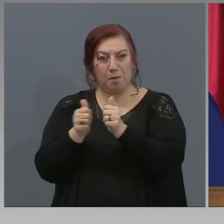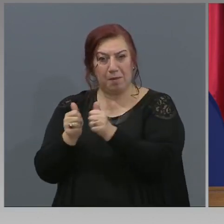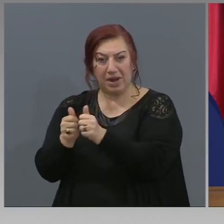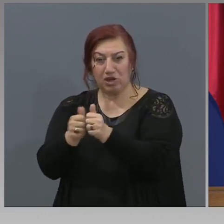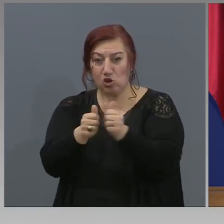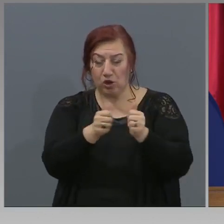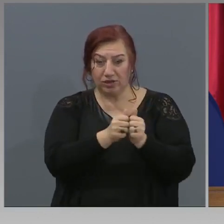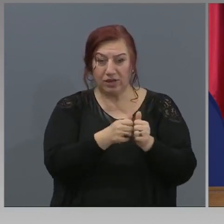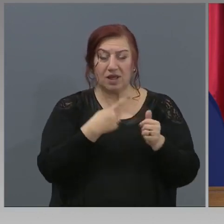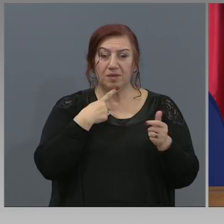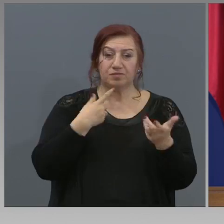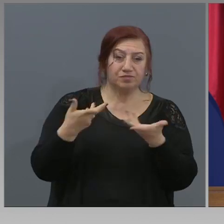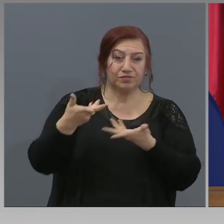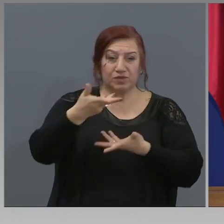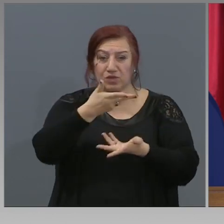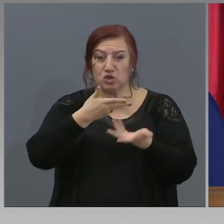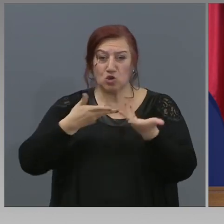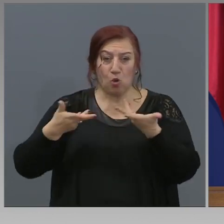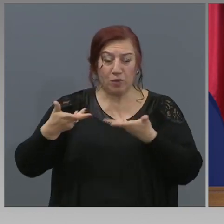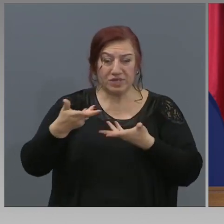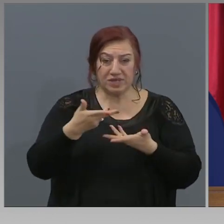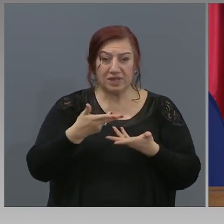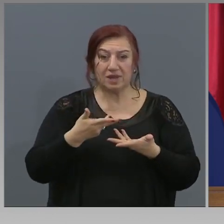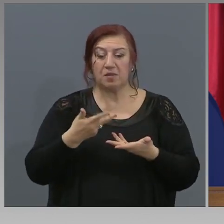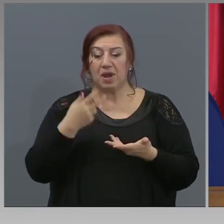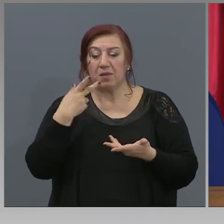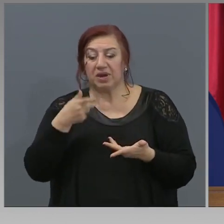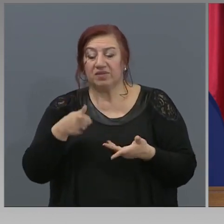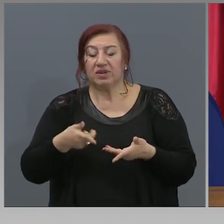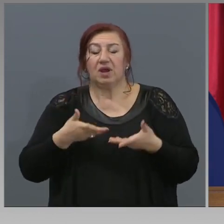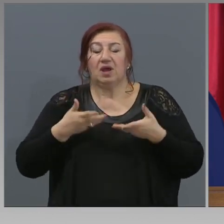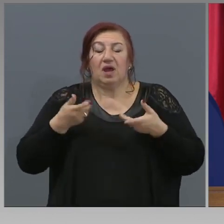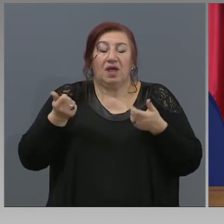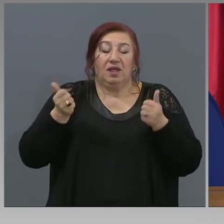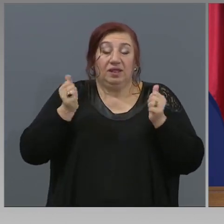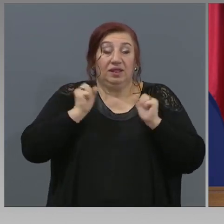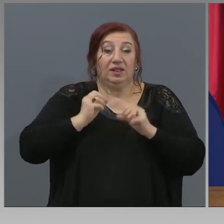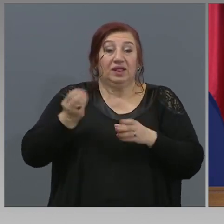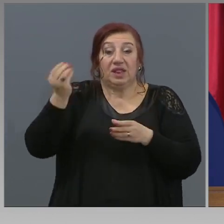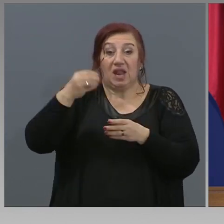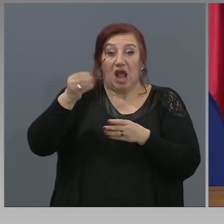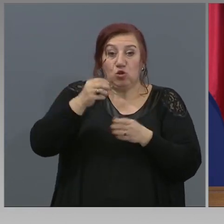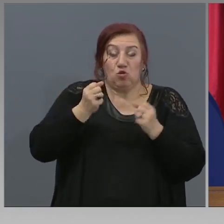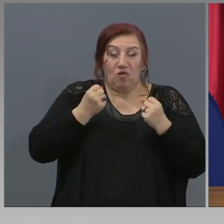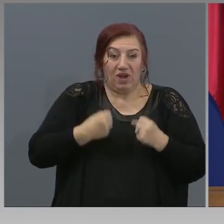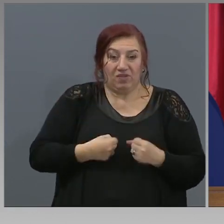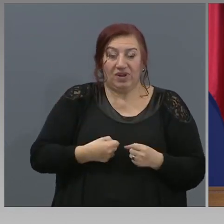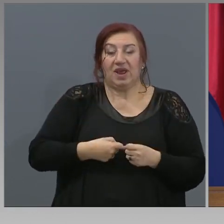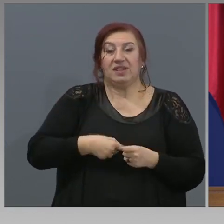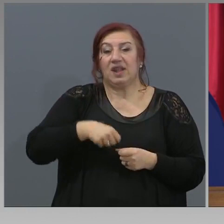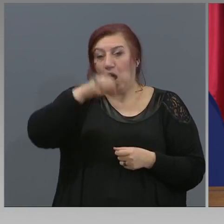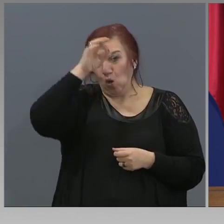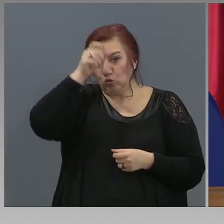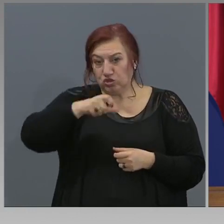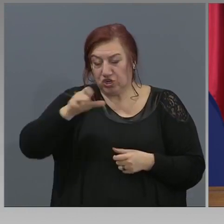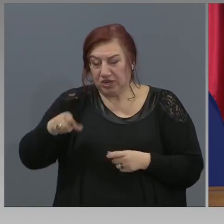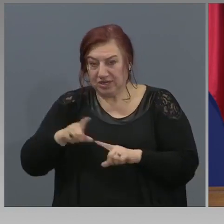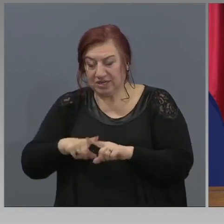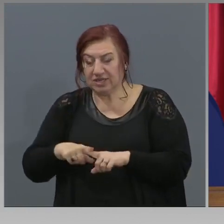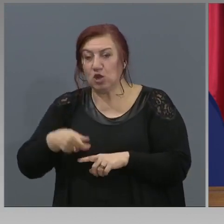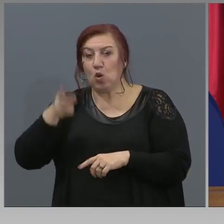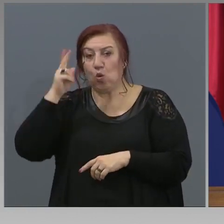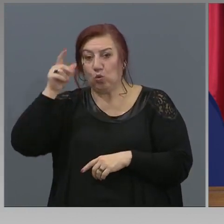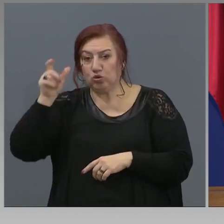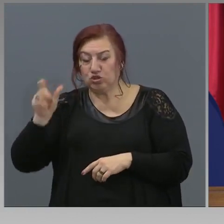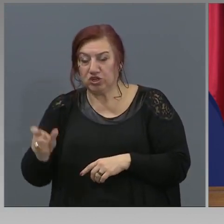предвиднатоварването, което се е получило и на учителите, и на учениците. От една